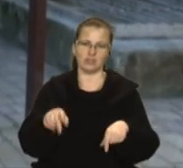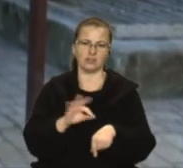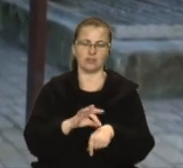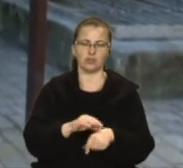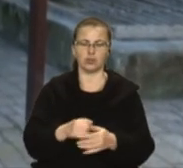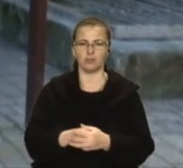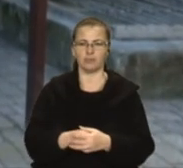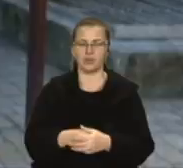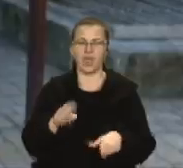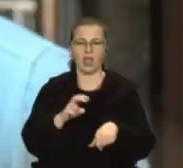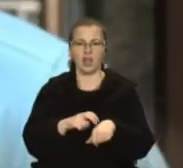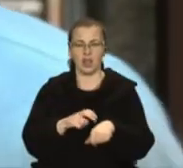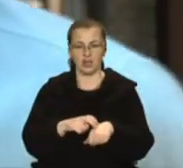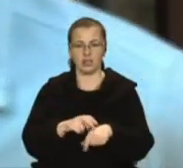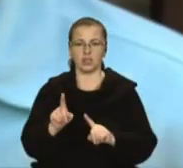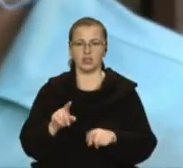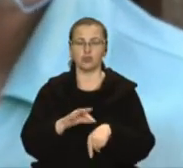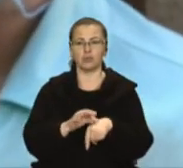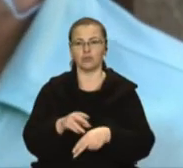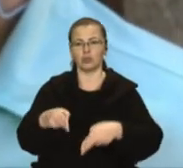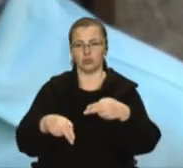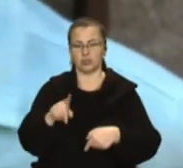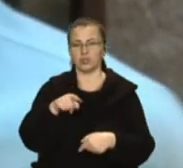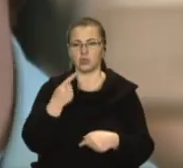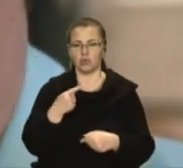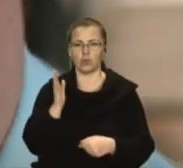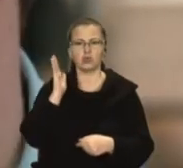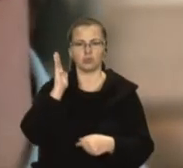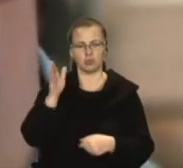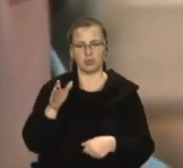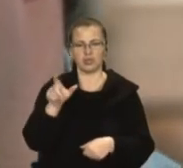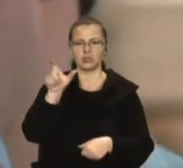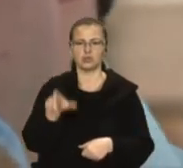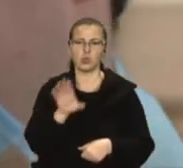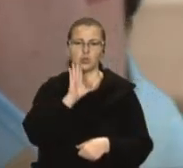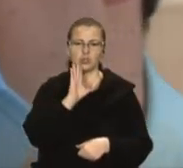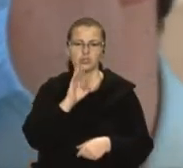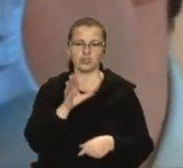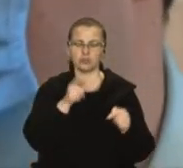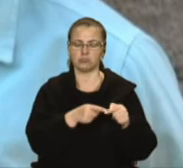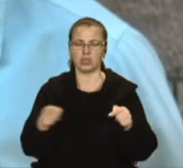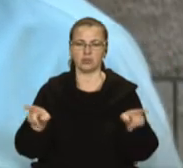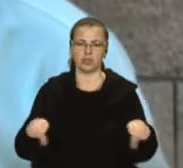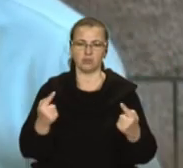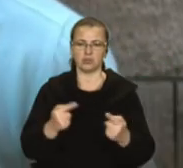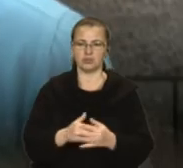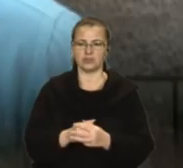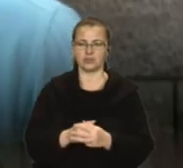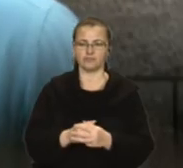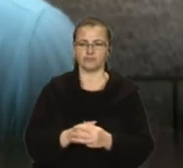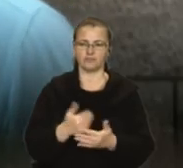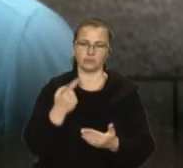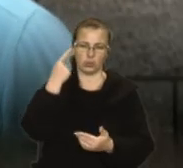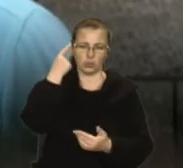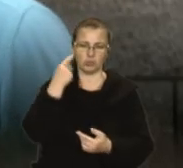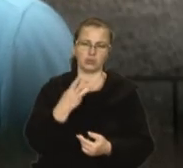Кардіохірург Володимир Мороз, який проводив операцію, каже, що попереду пацієнтки період реабілітації. Я думаю, тижні 3